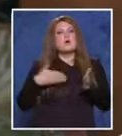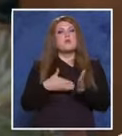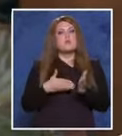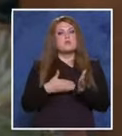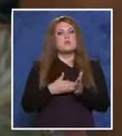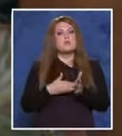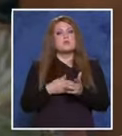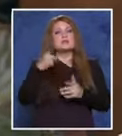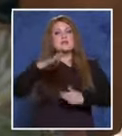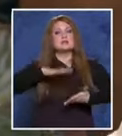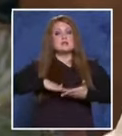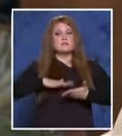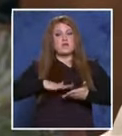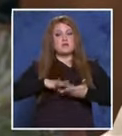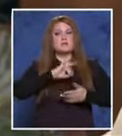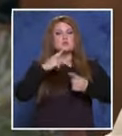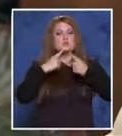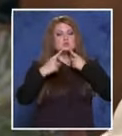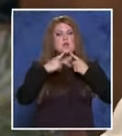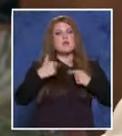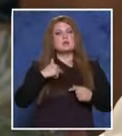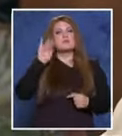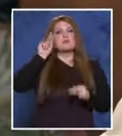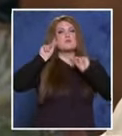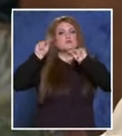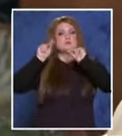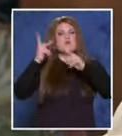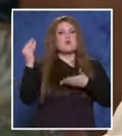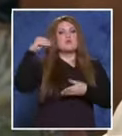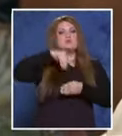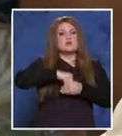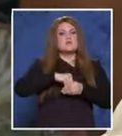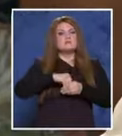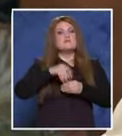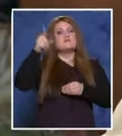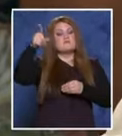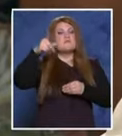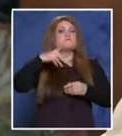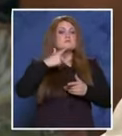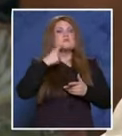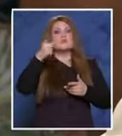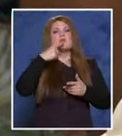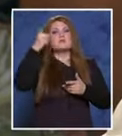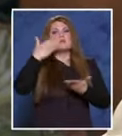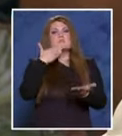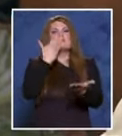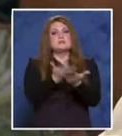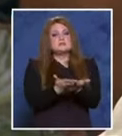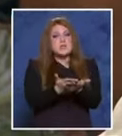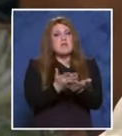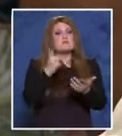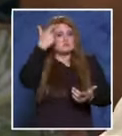Поради тези факти и обстоятелства, аз лично бих ги посъветвал, ако участват в процеса, да си признаят вината и да пледирам за едно минимално